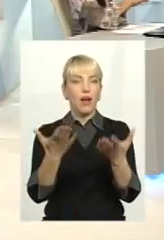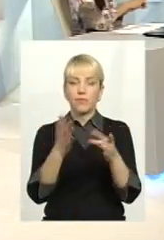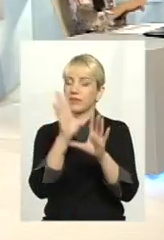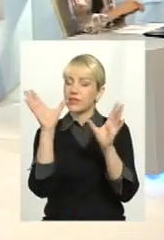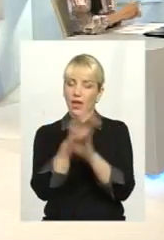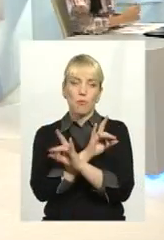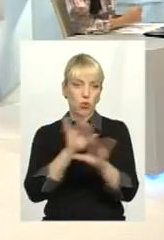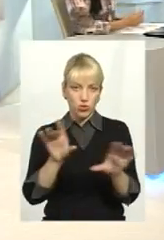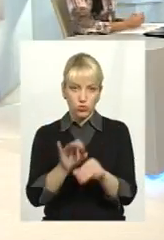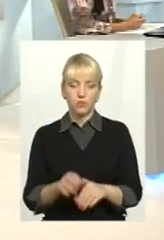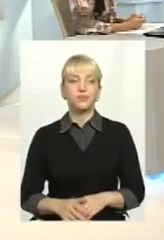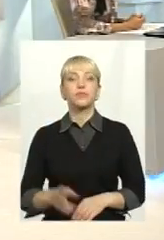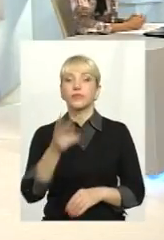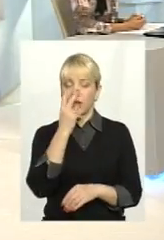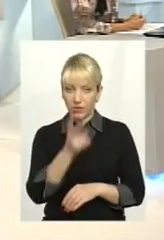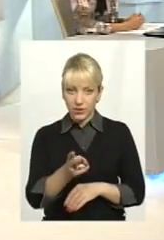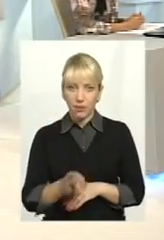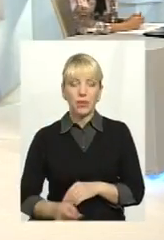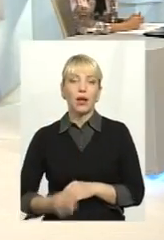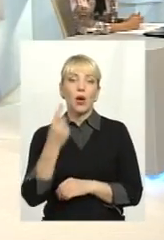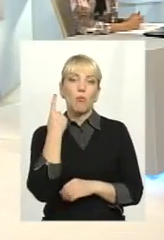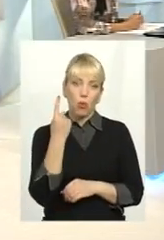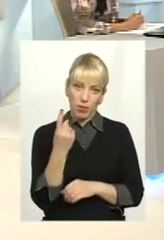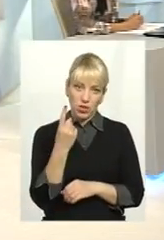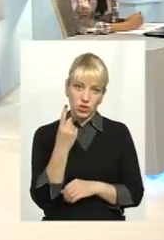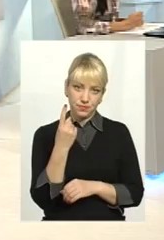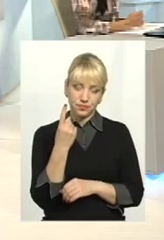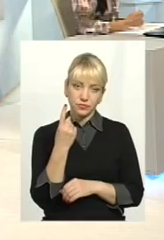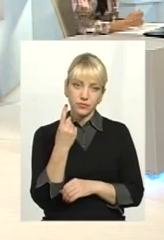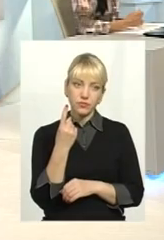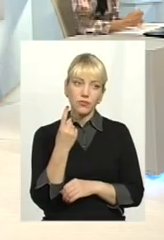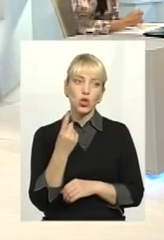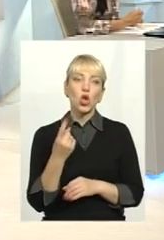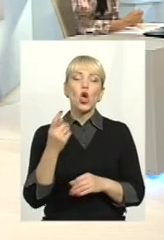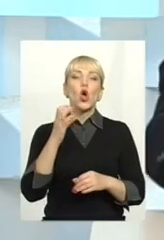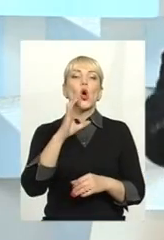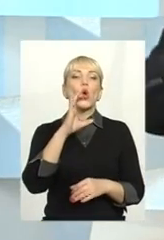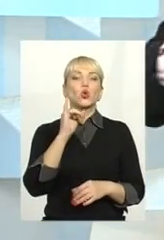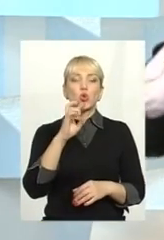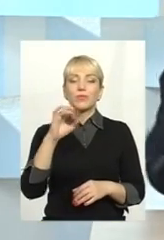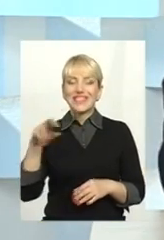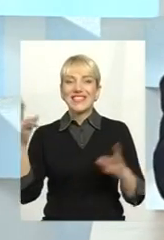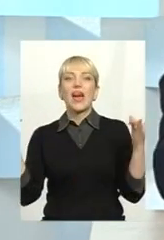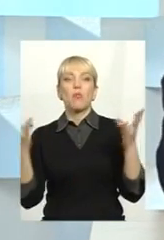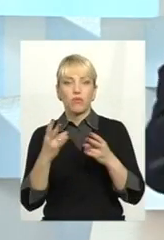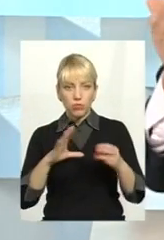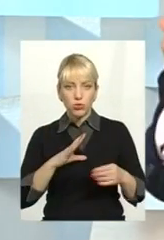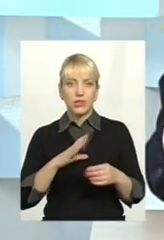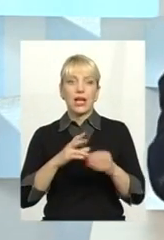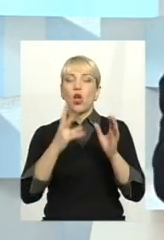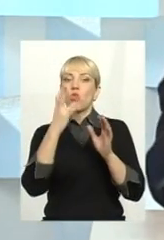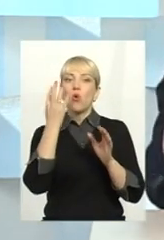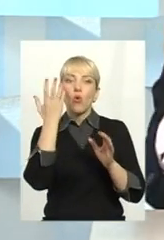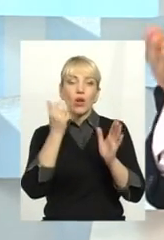Що треба зробити? Дивіться, ну по-перше, монетизувати субсидії треба. Але коли їх 60%